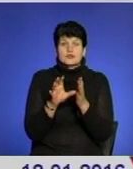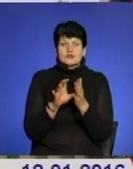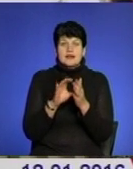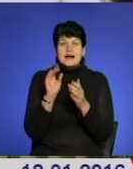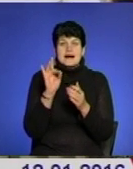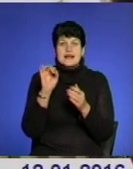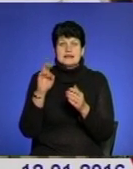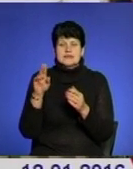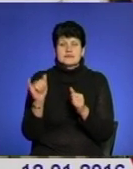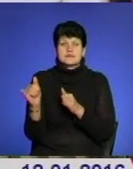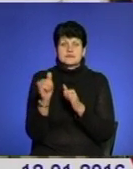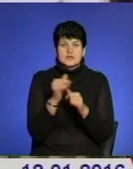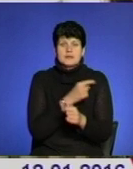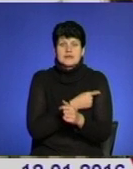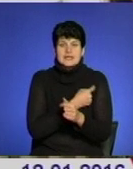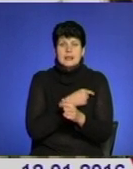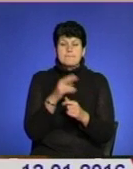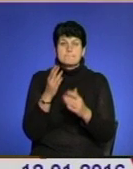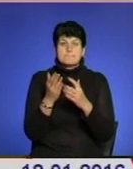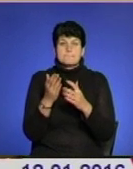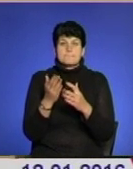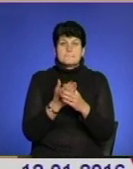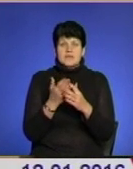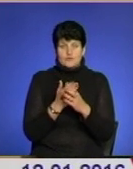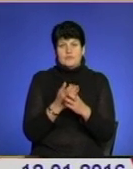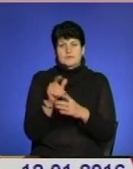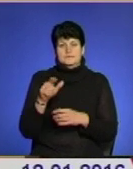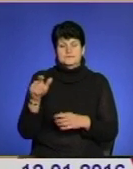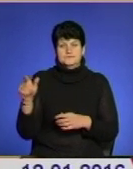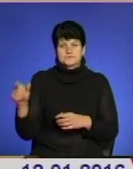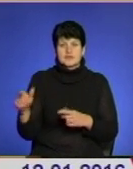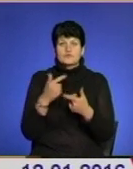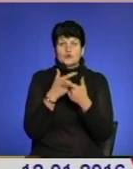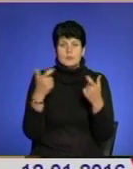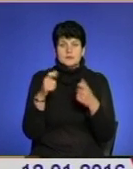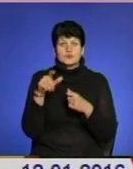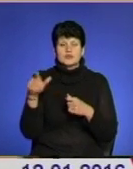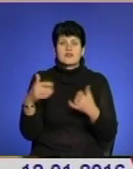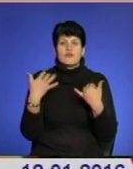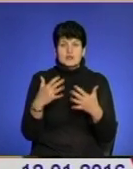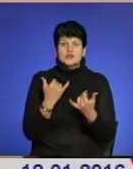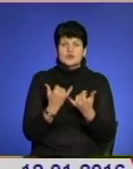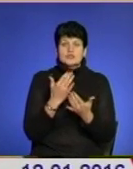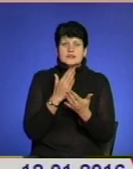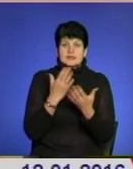забезпечити медикаментами пільгові категорії населення. Інформація про пацієнта вже на сьогоднішній день існує.